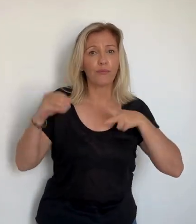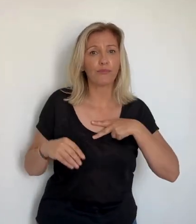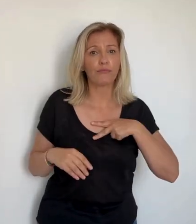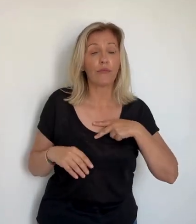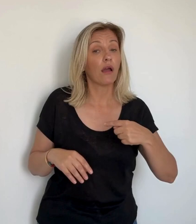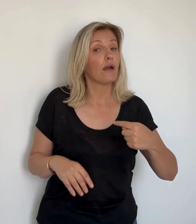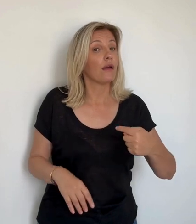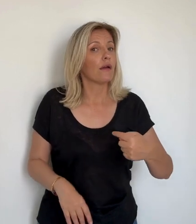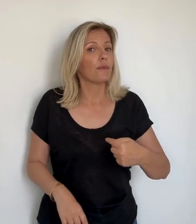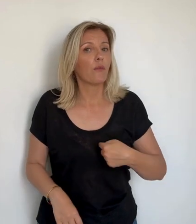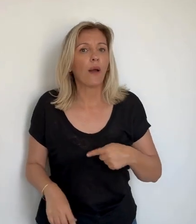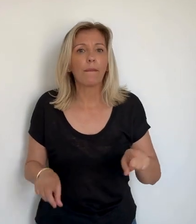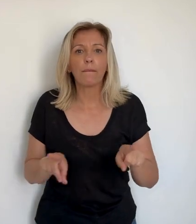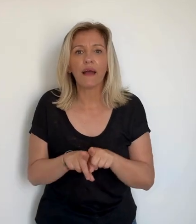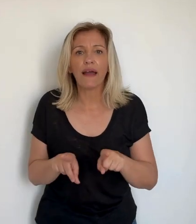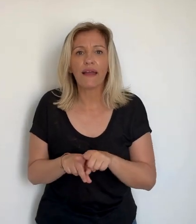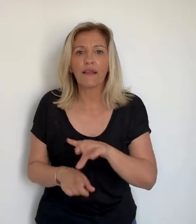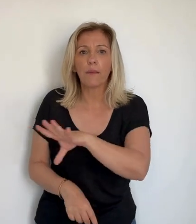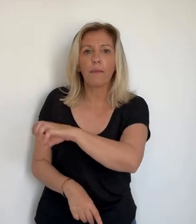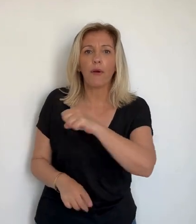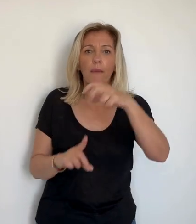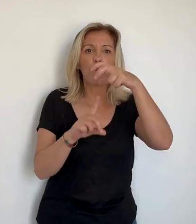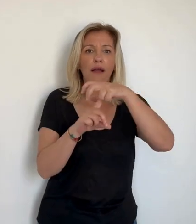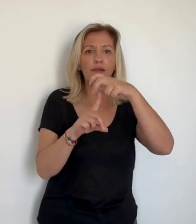comme vous voyez, je vais marcher en général.